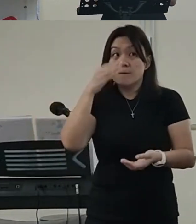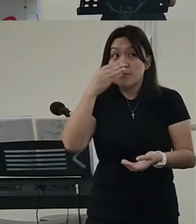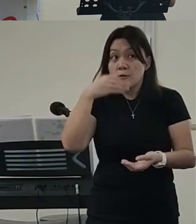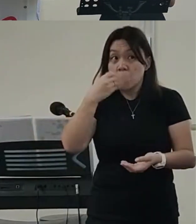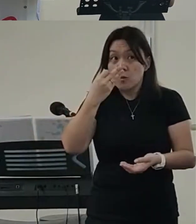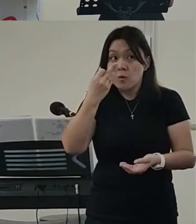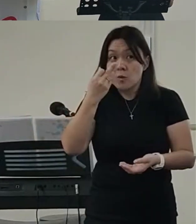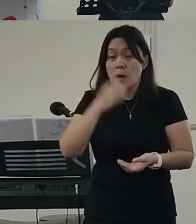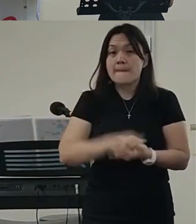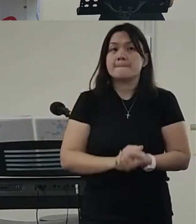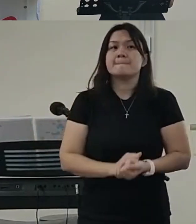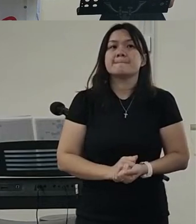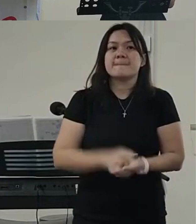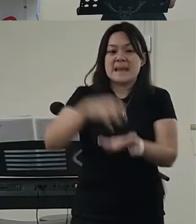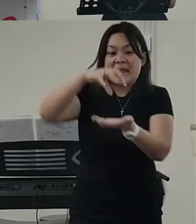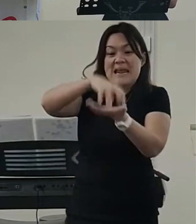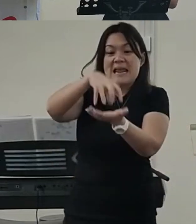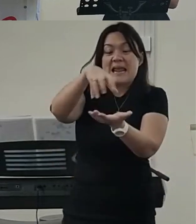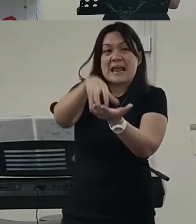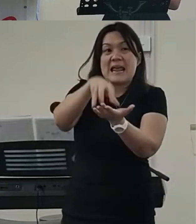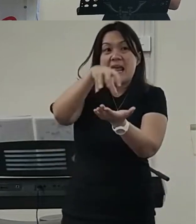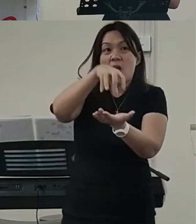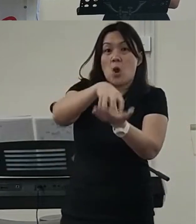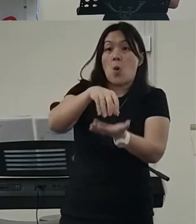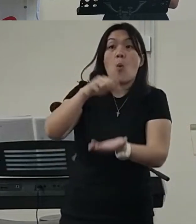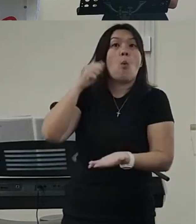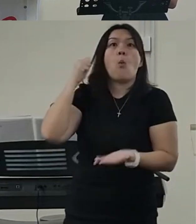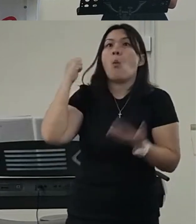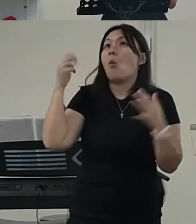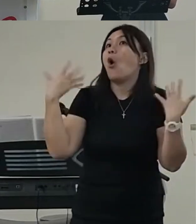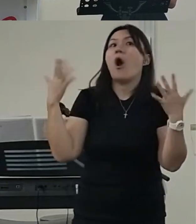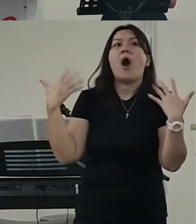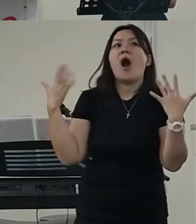那么这个阶段的这个故事呢 非常重要所以听好好来